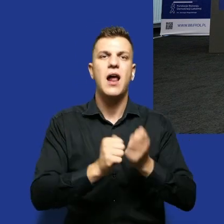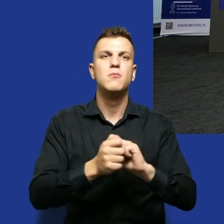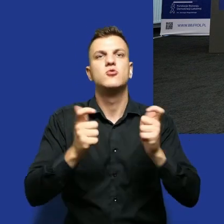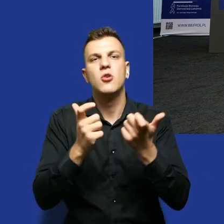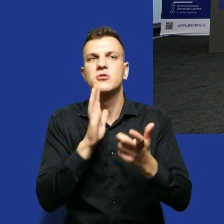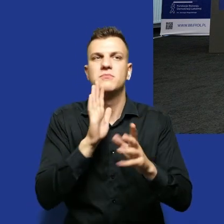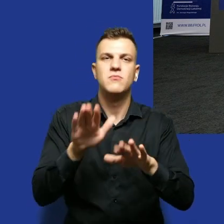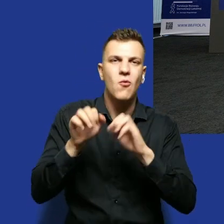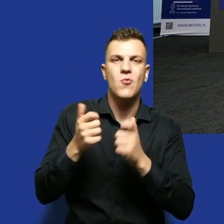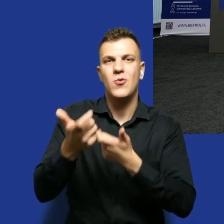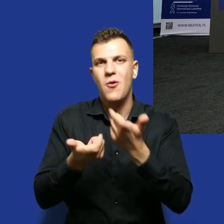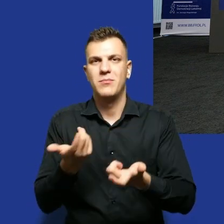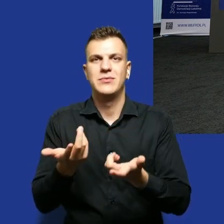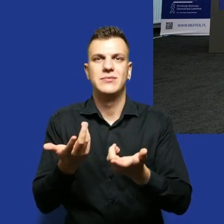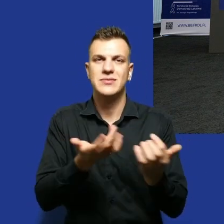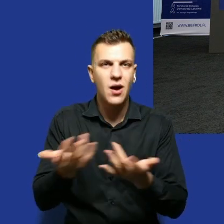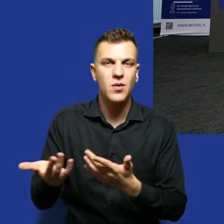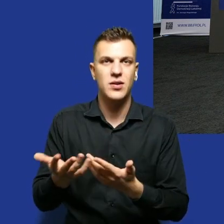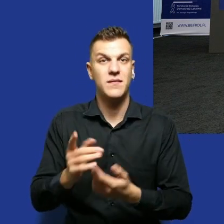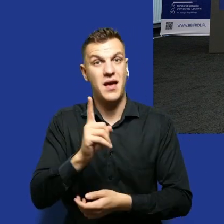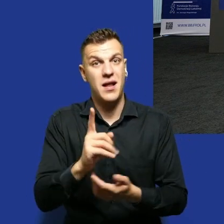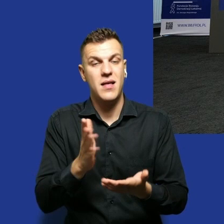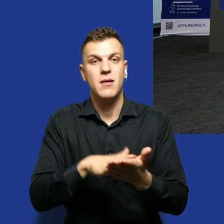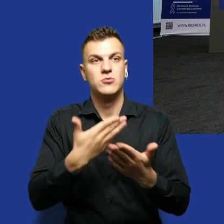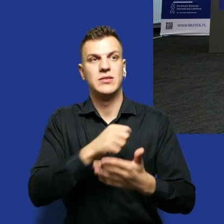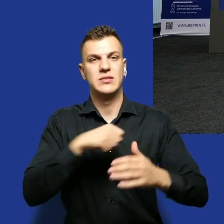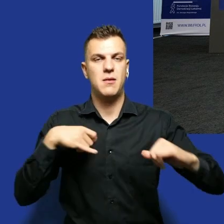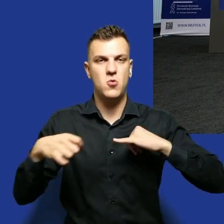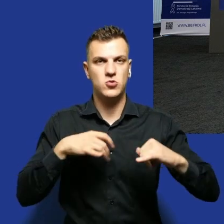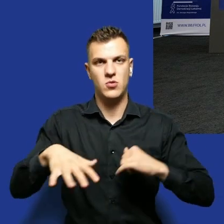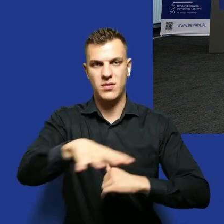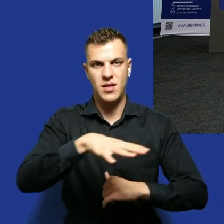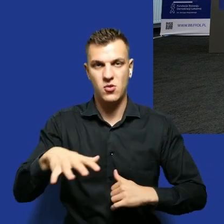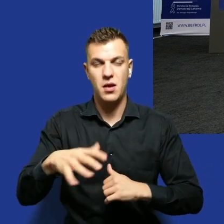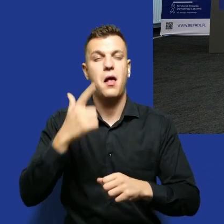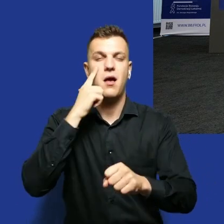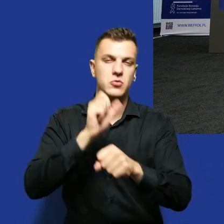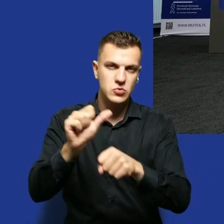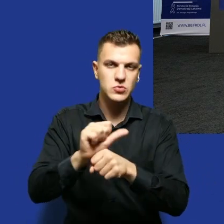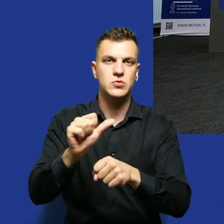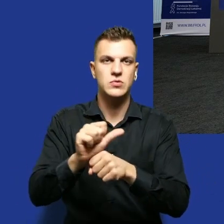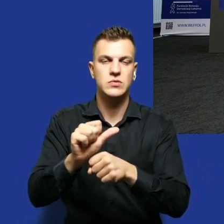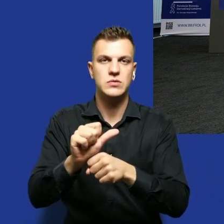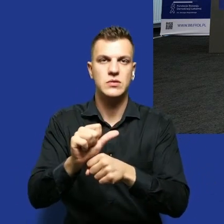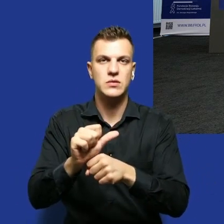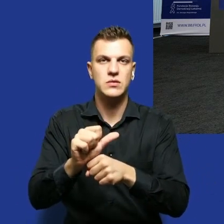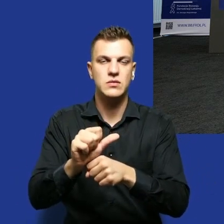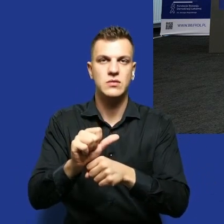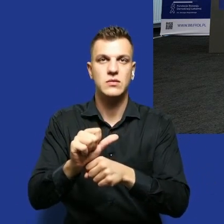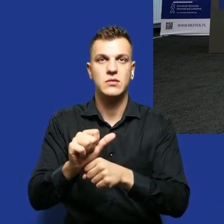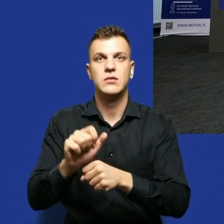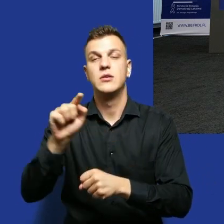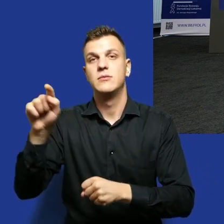sytuacji, no bo jest powiedzmy jednostka samorządów realnego, a najczęściej ego